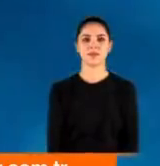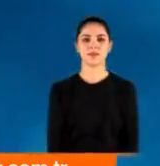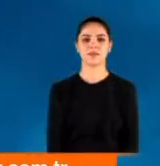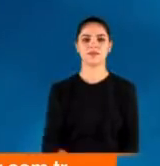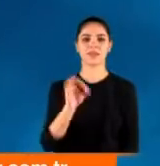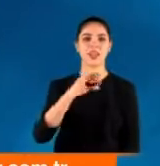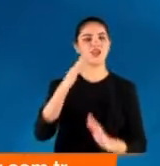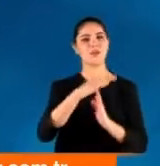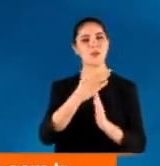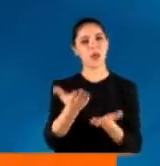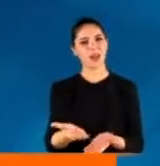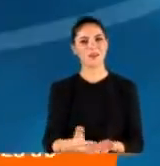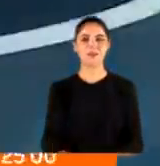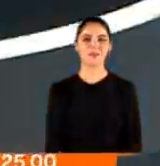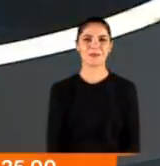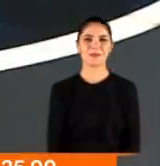Şimdi bir araya gideceğiz.